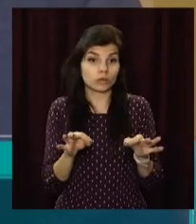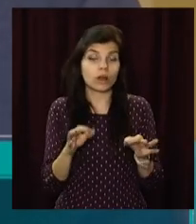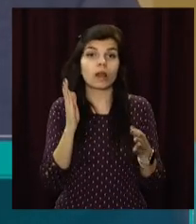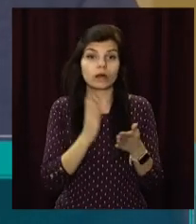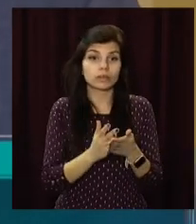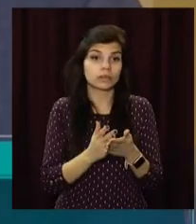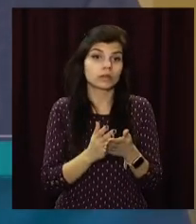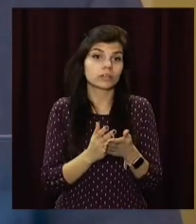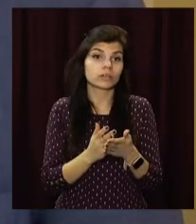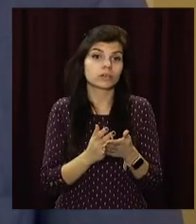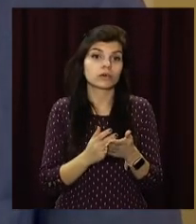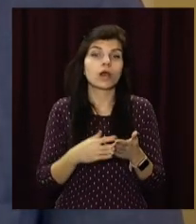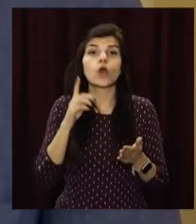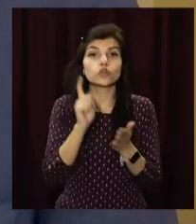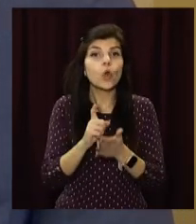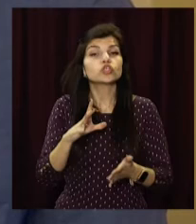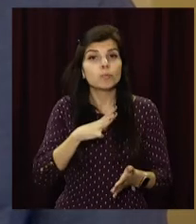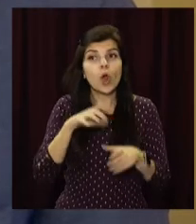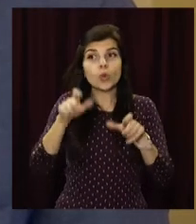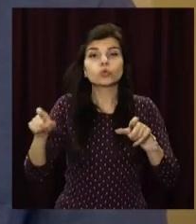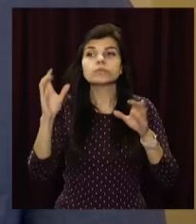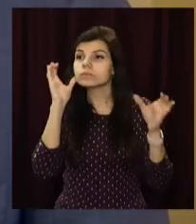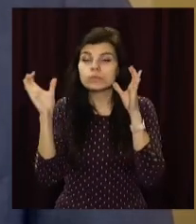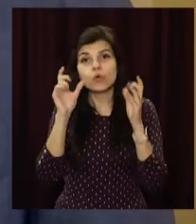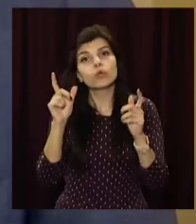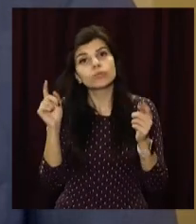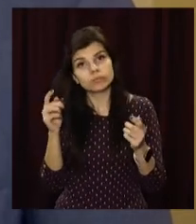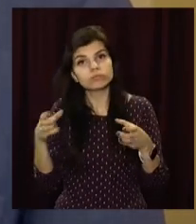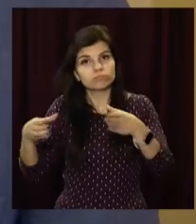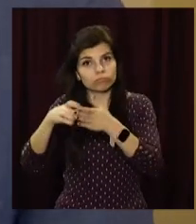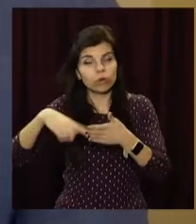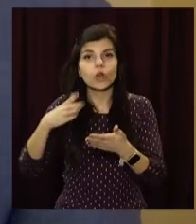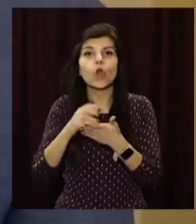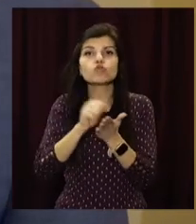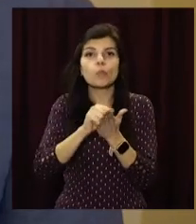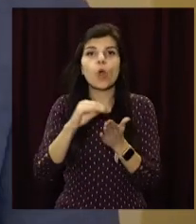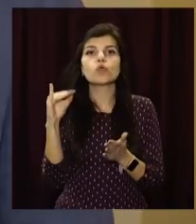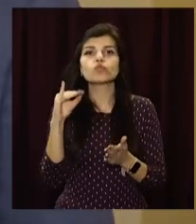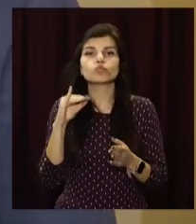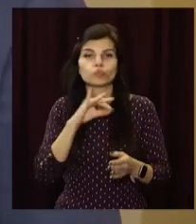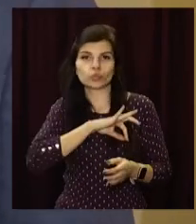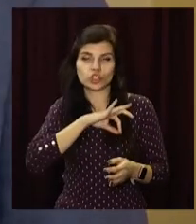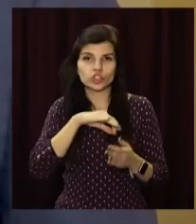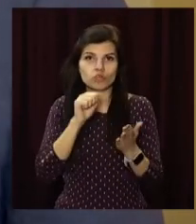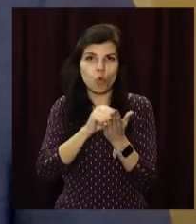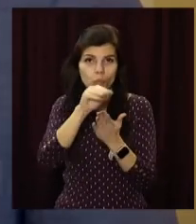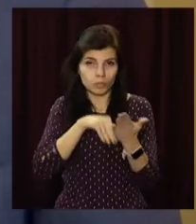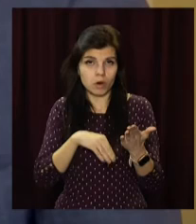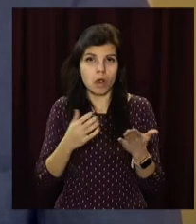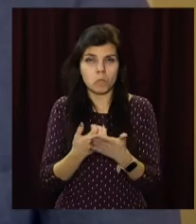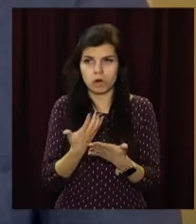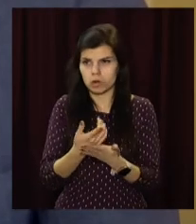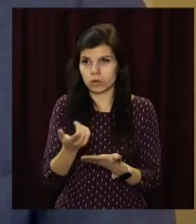заходів, таких як громадські слухання, узагальнення деяких пакетів юридичних документів та всього іншого. У нас позиція стається